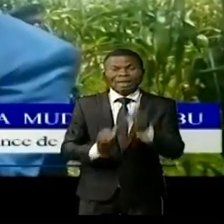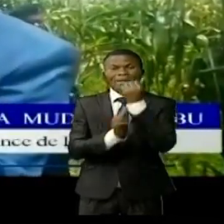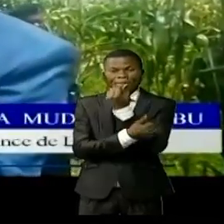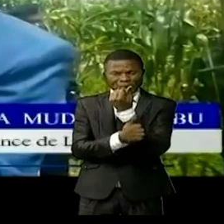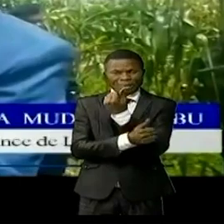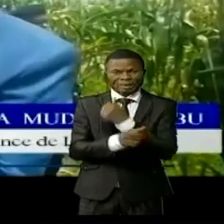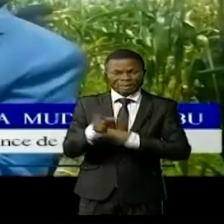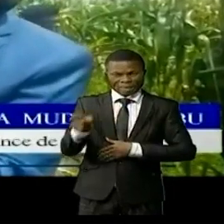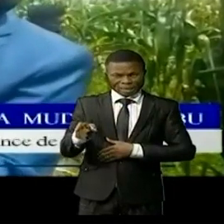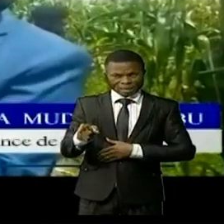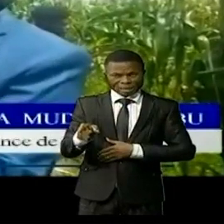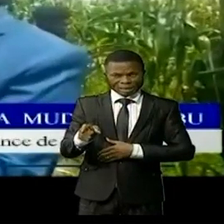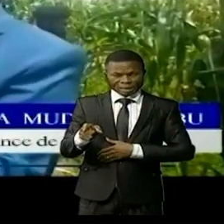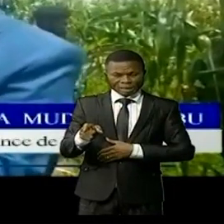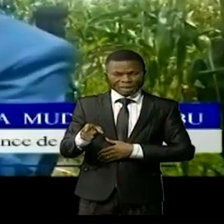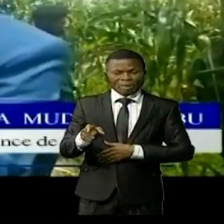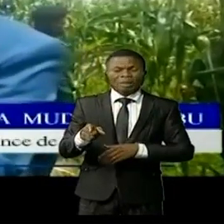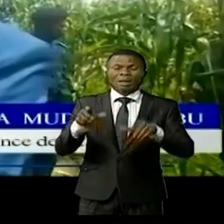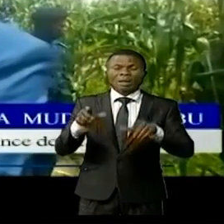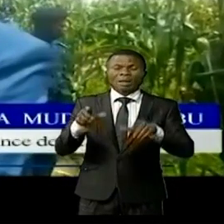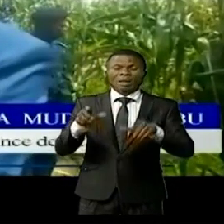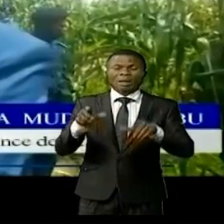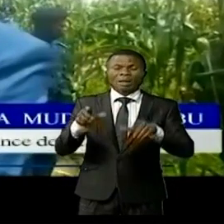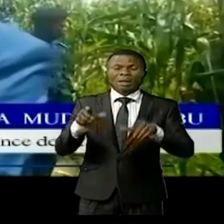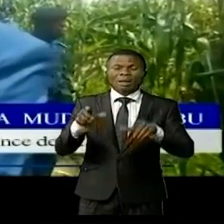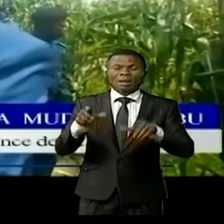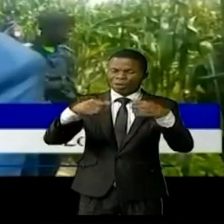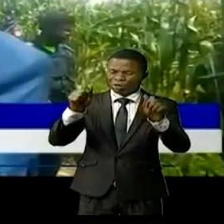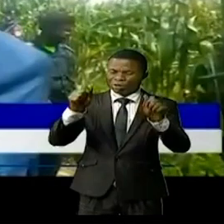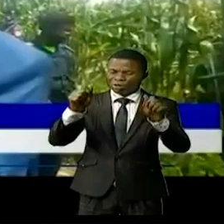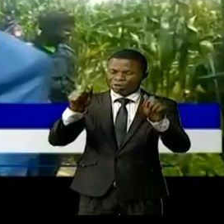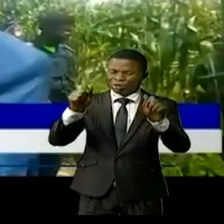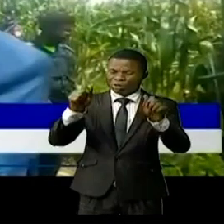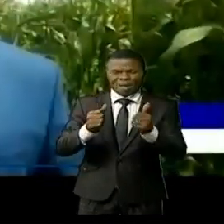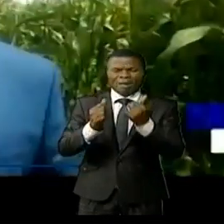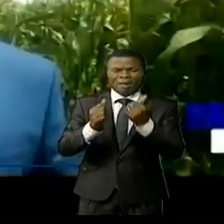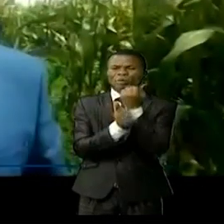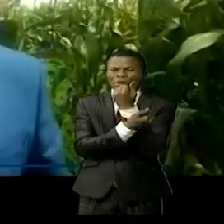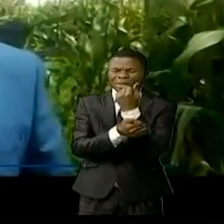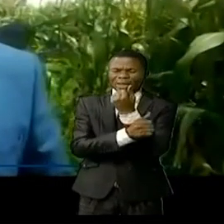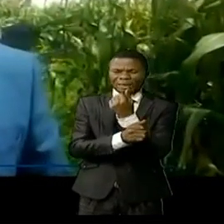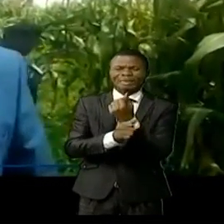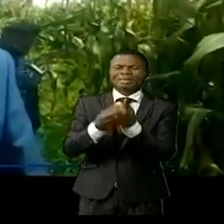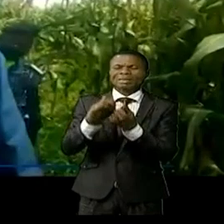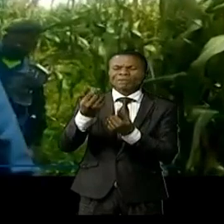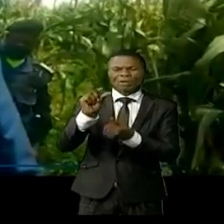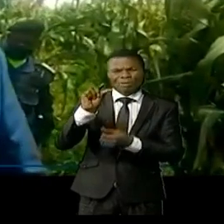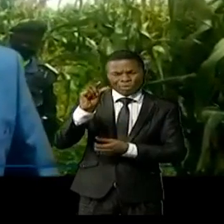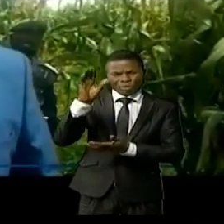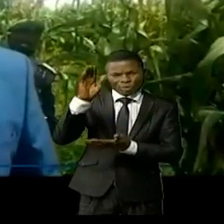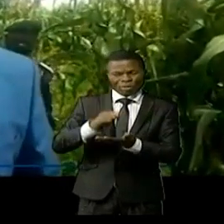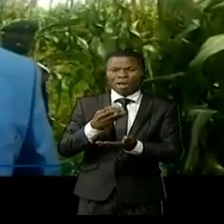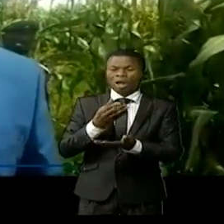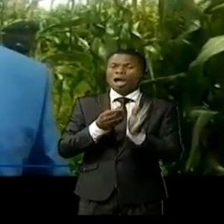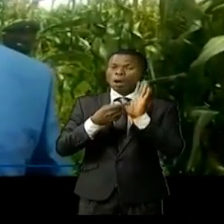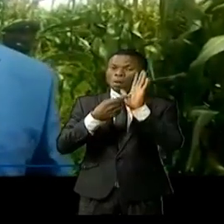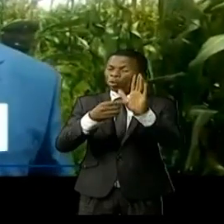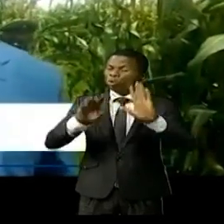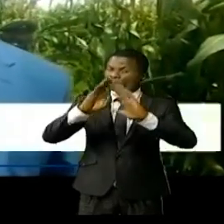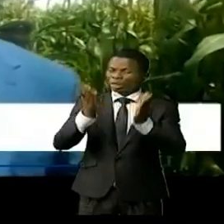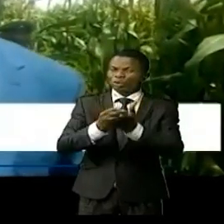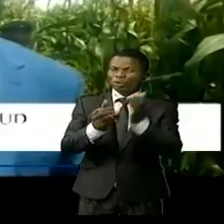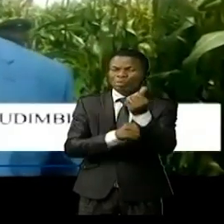À peu près 80 tonnes de maïs. C'est ça l'exemple que je montre à toute la population.